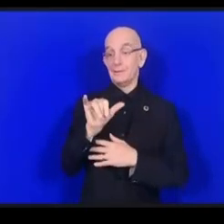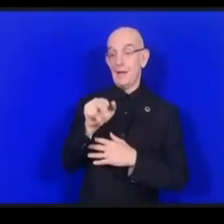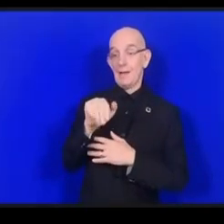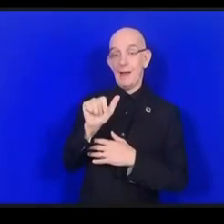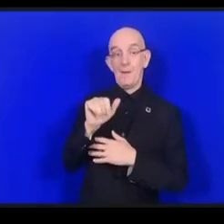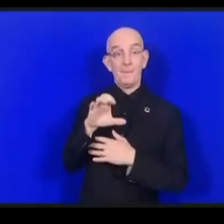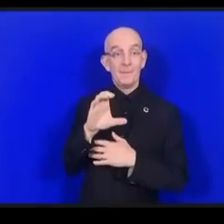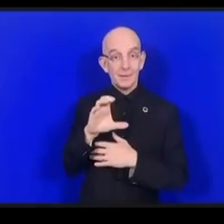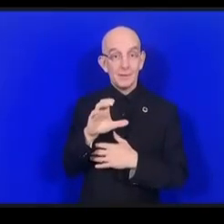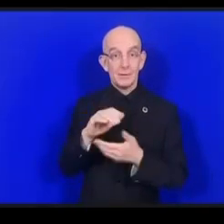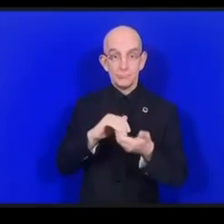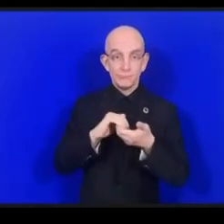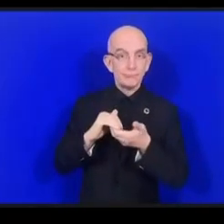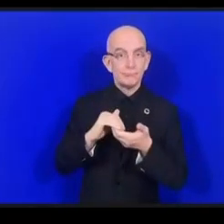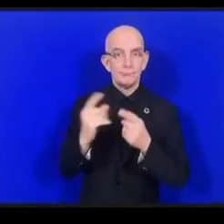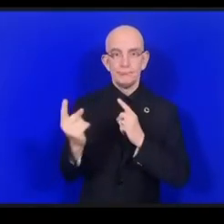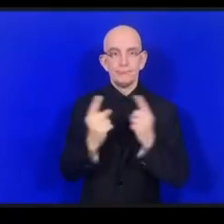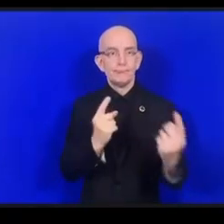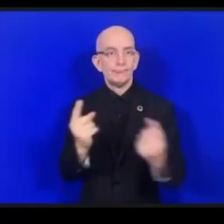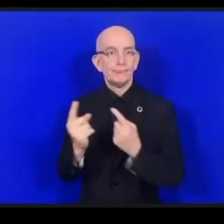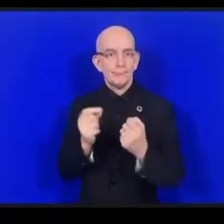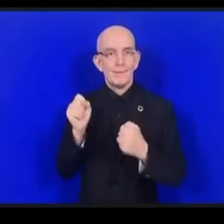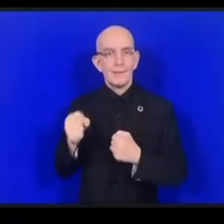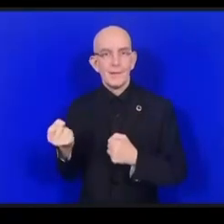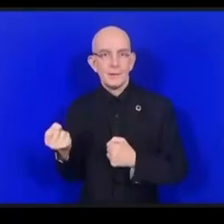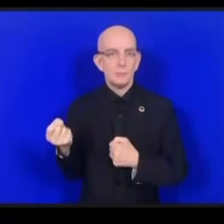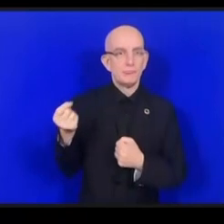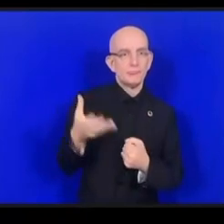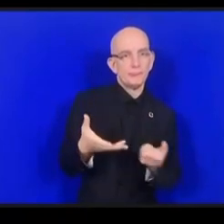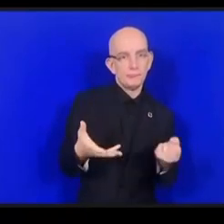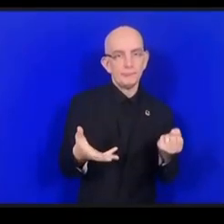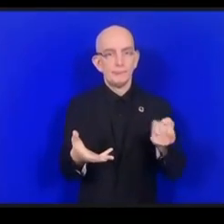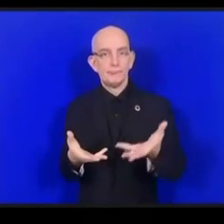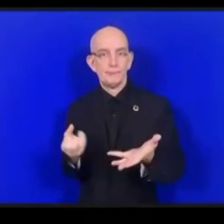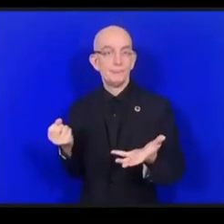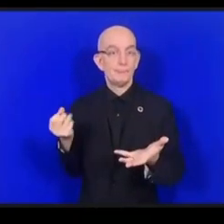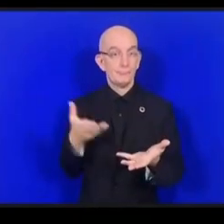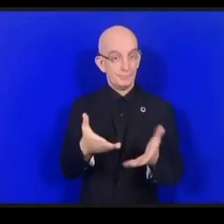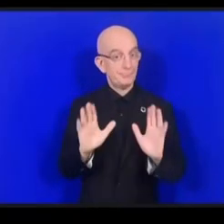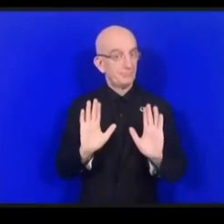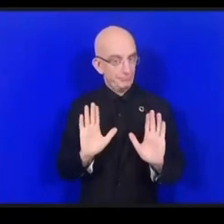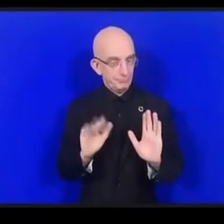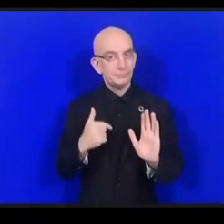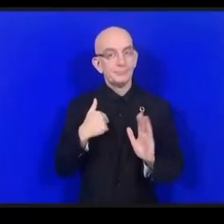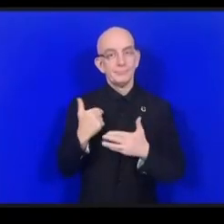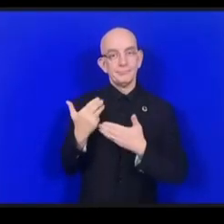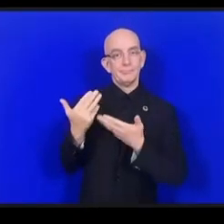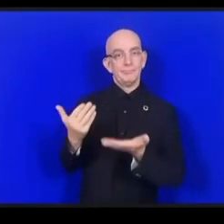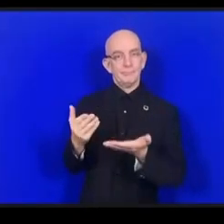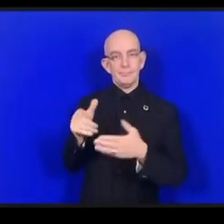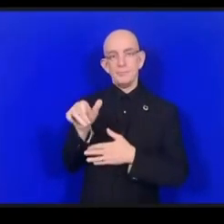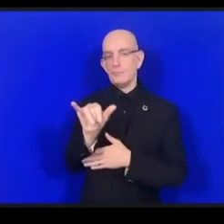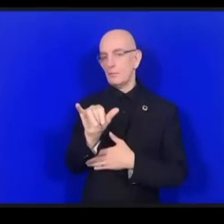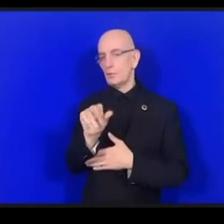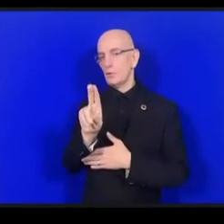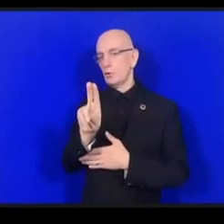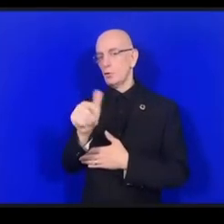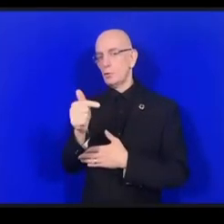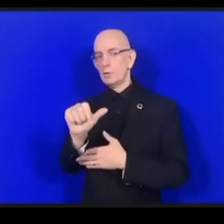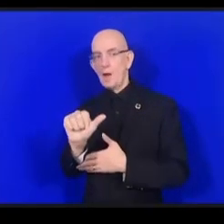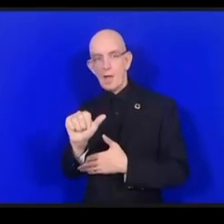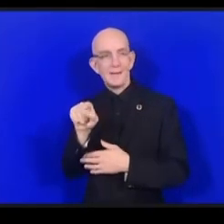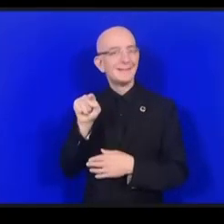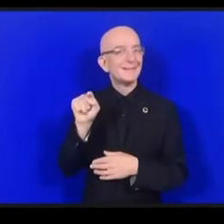المنتدى يوتا شكرا لك